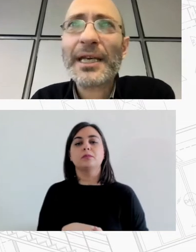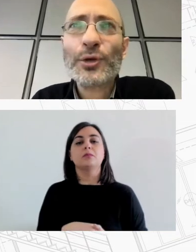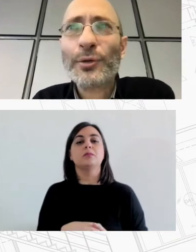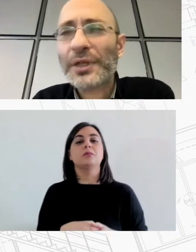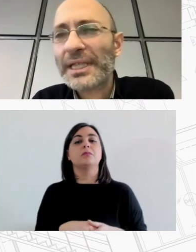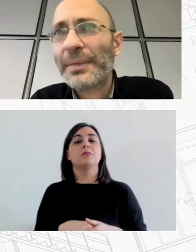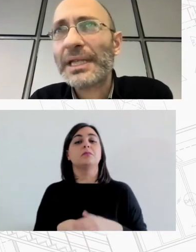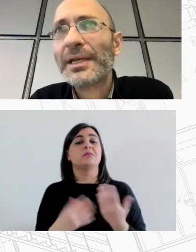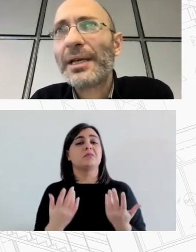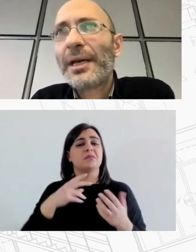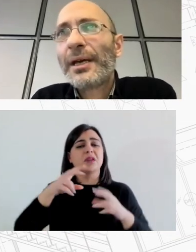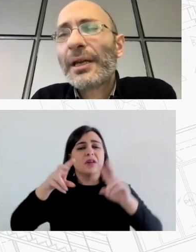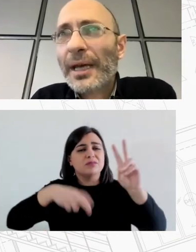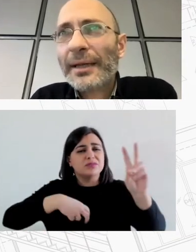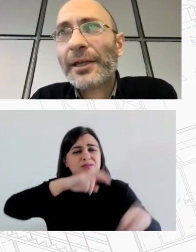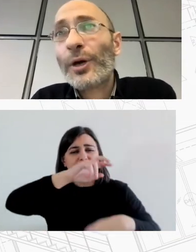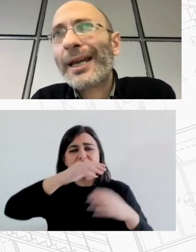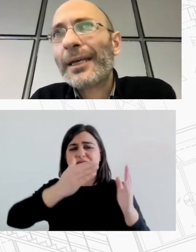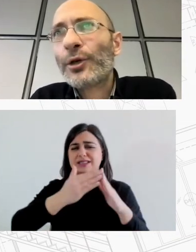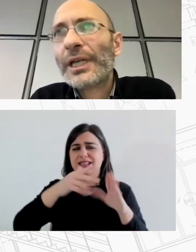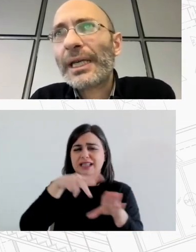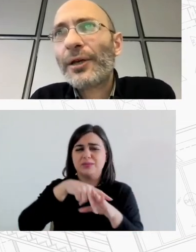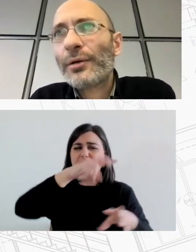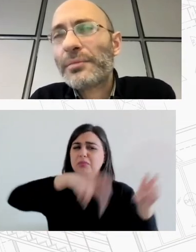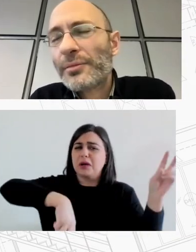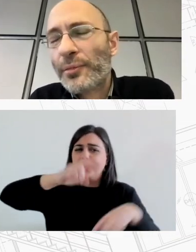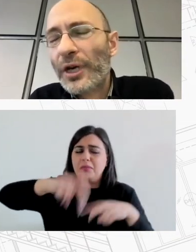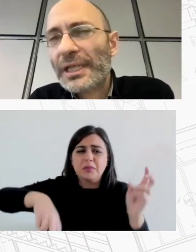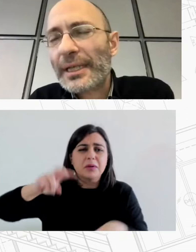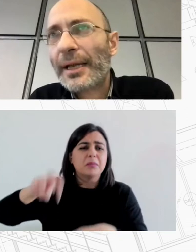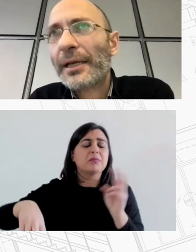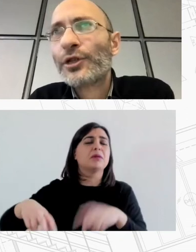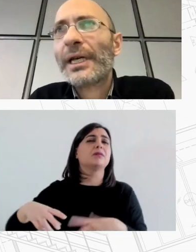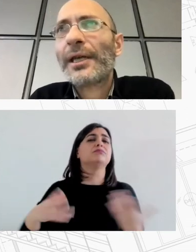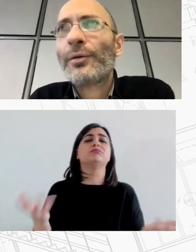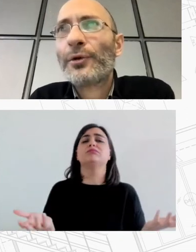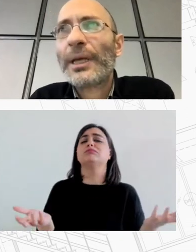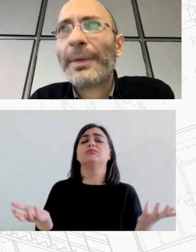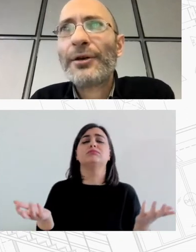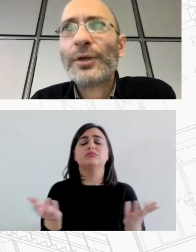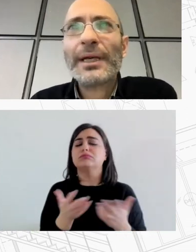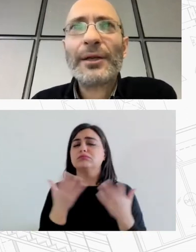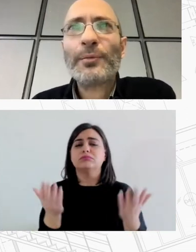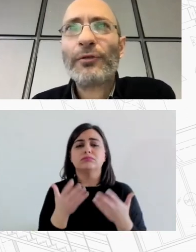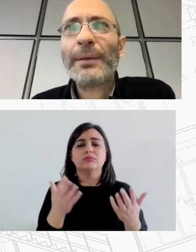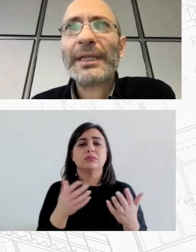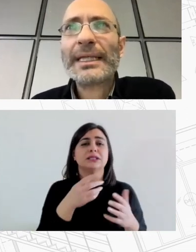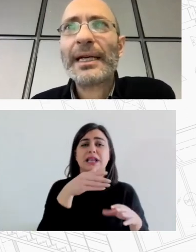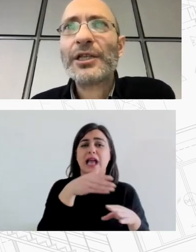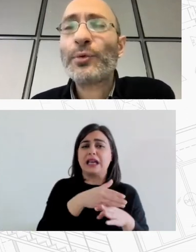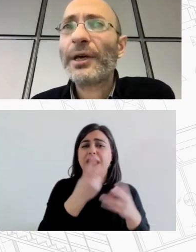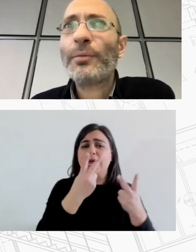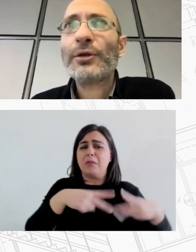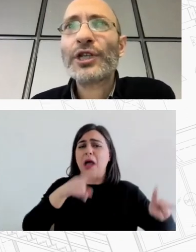κατασχέσεις σωθούν τις τιμές και κατοικιών αλλά κυρίως εν οικίων όλες τις δηλαδή κυρίως και εν οικίων προς τα πάνω και εντύνουν προβλήματα